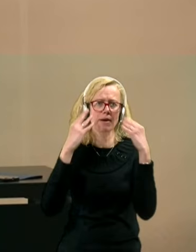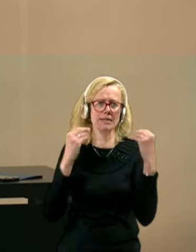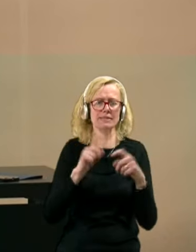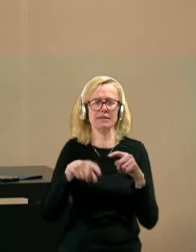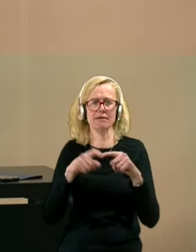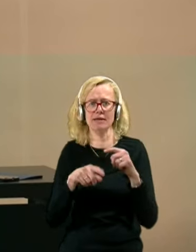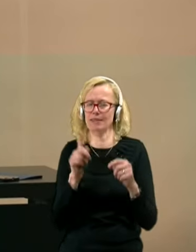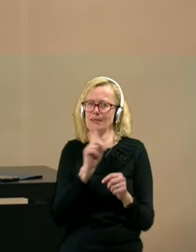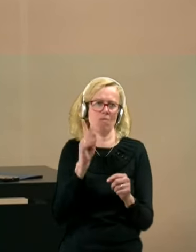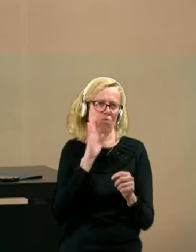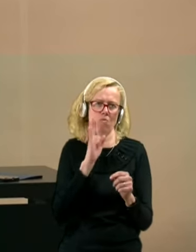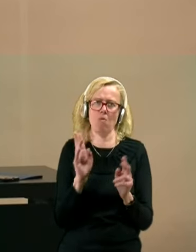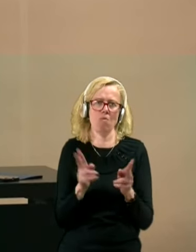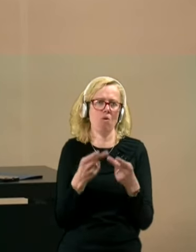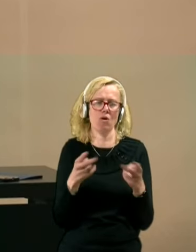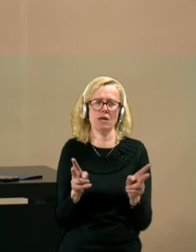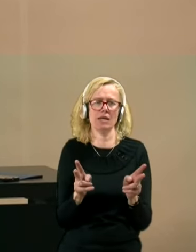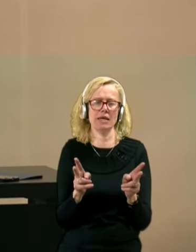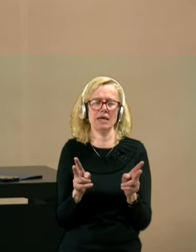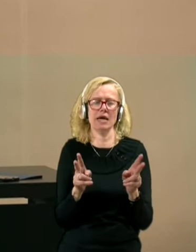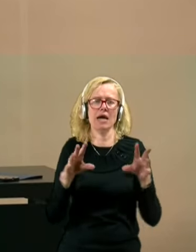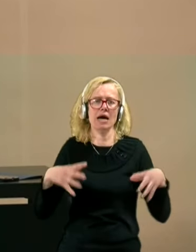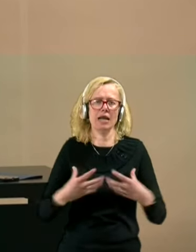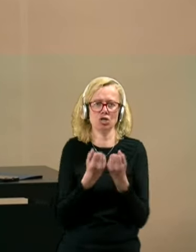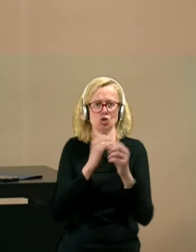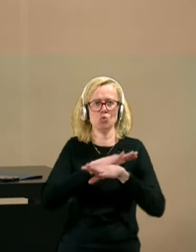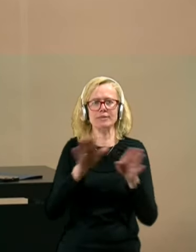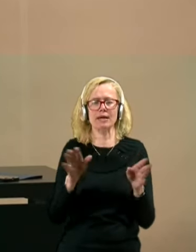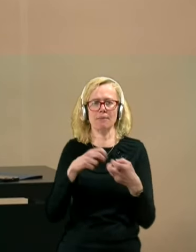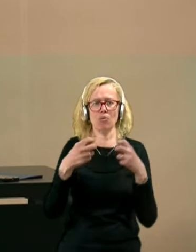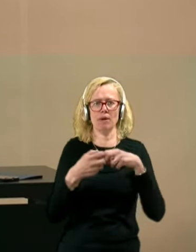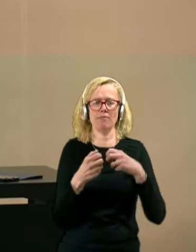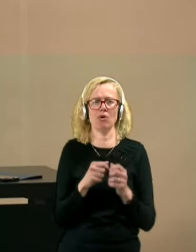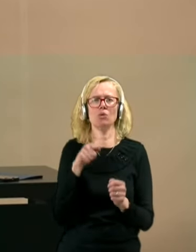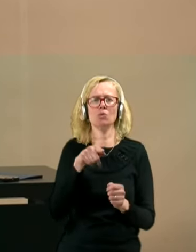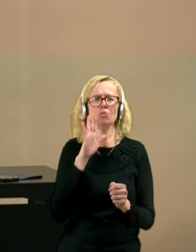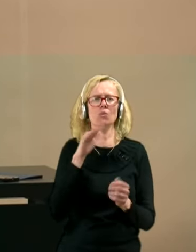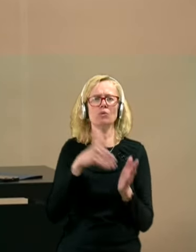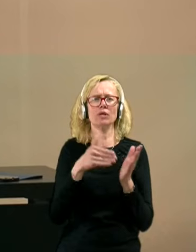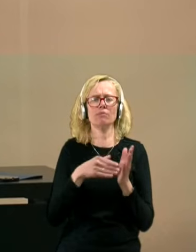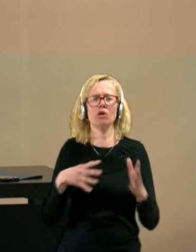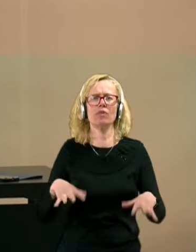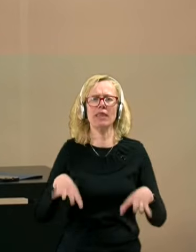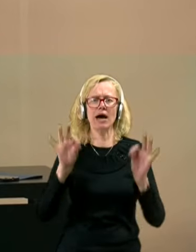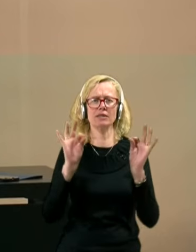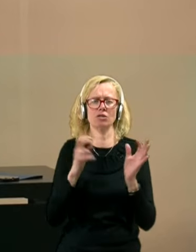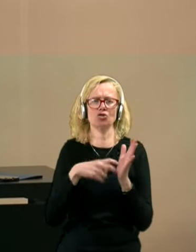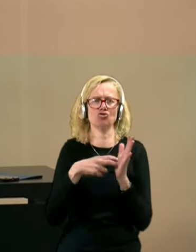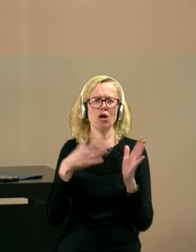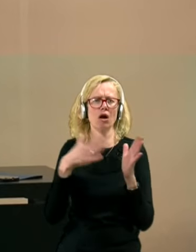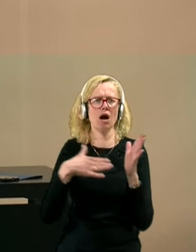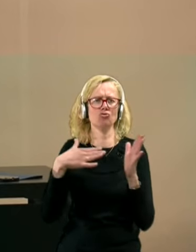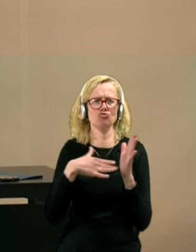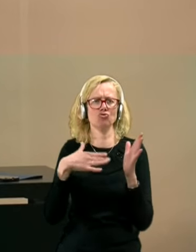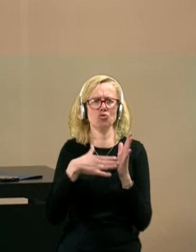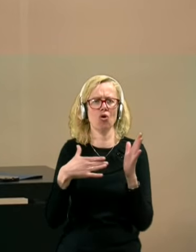ne bomo mogli rešiti vseh problemov. Tukaj bo potrebno najditi še kako